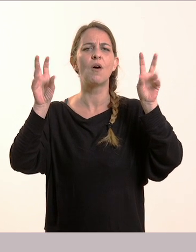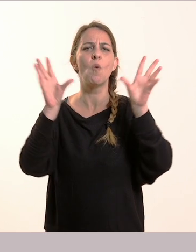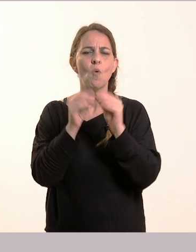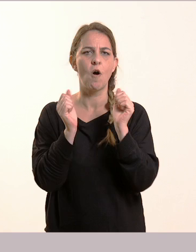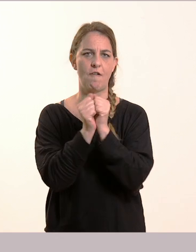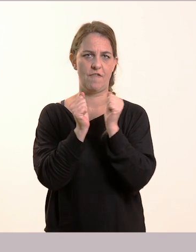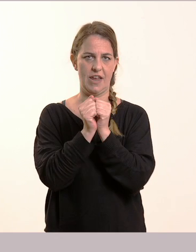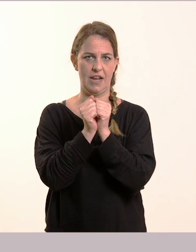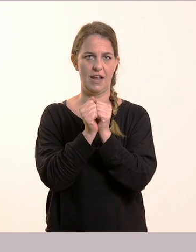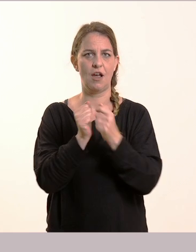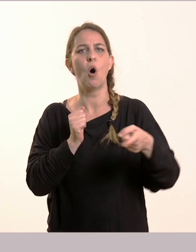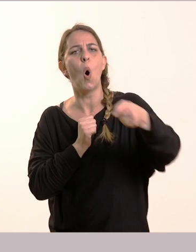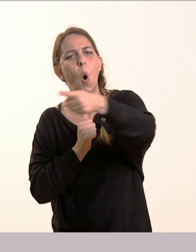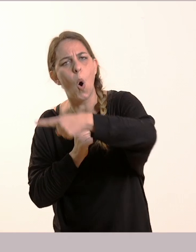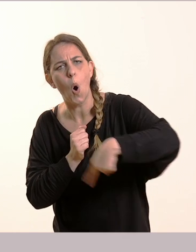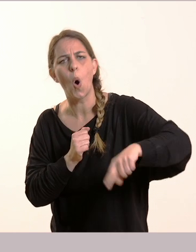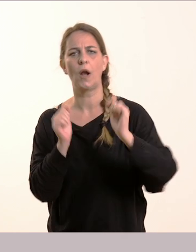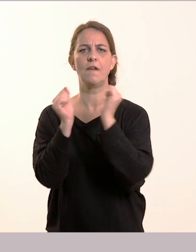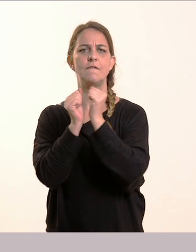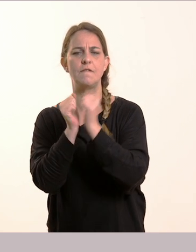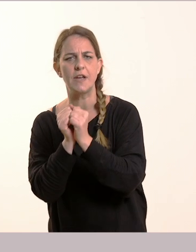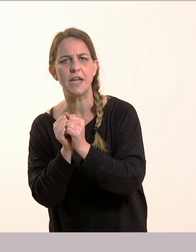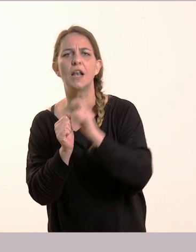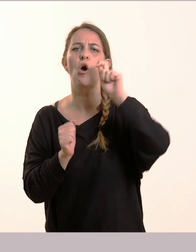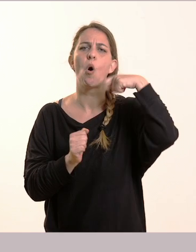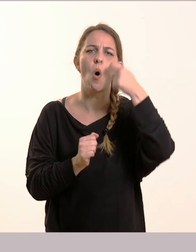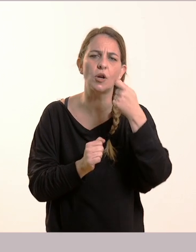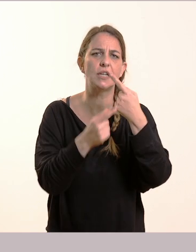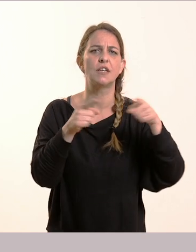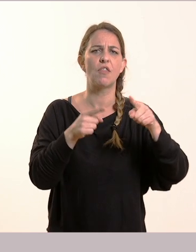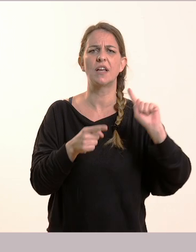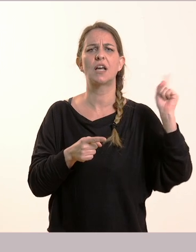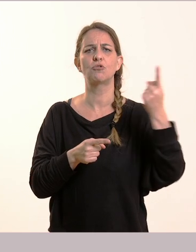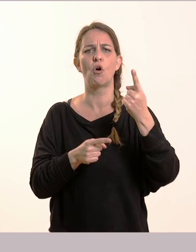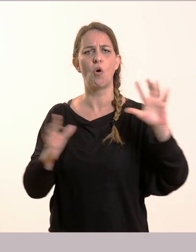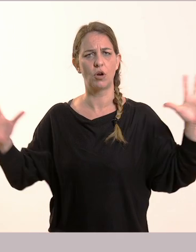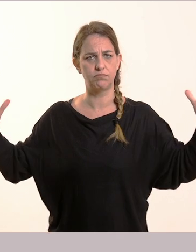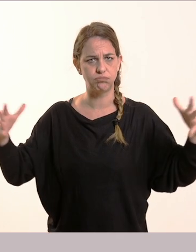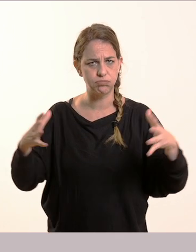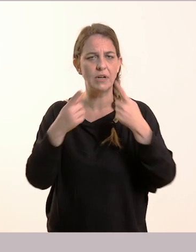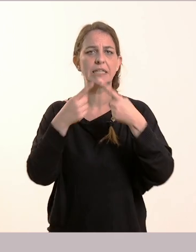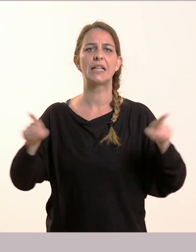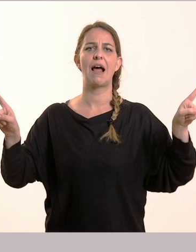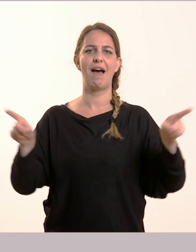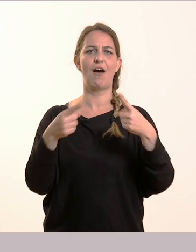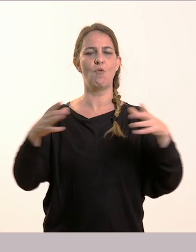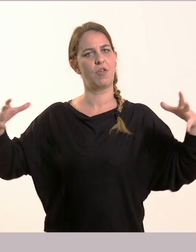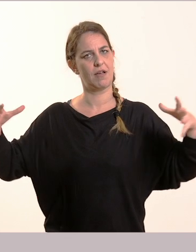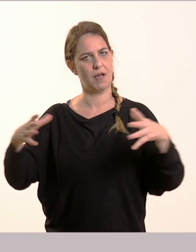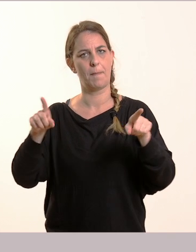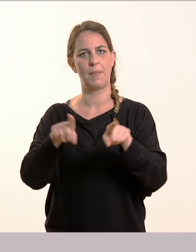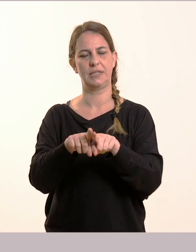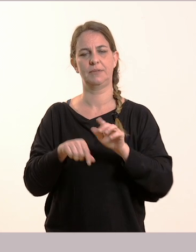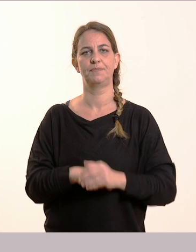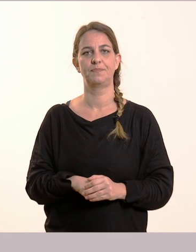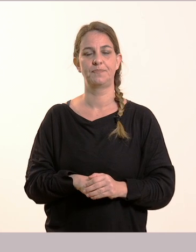του, οι γονείς του, ο δάσκαλός του και όλοι όσοι βρίσκονταν εκεί. Ο Σέργιος, με